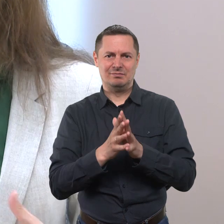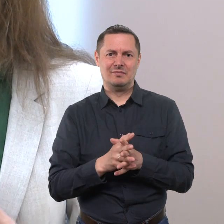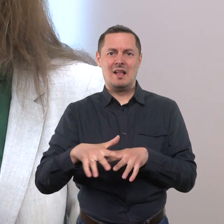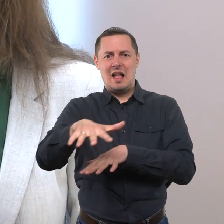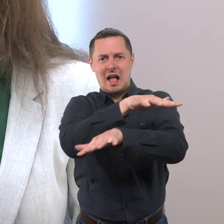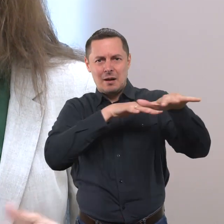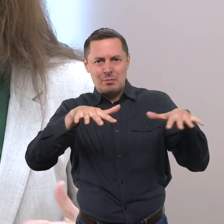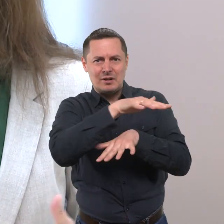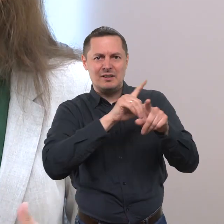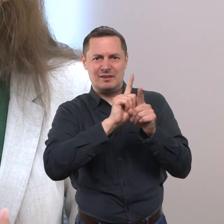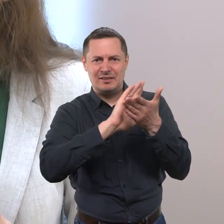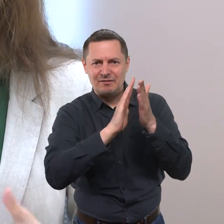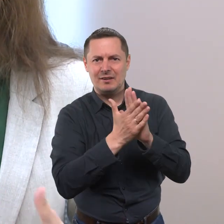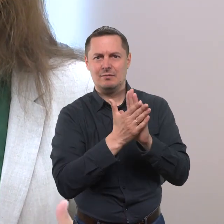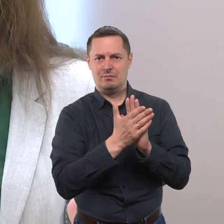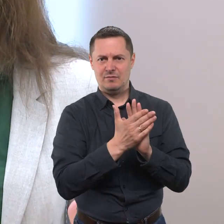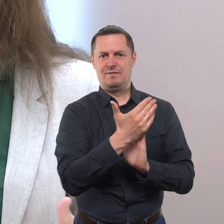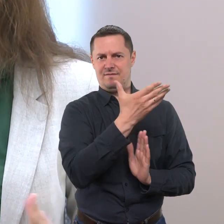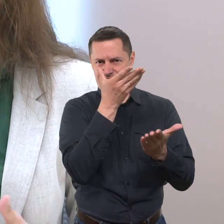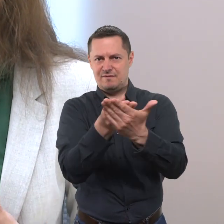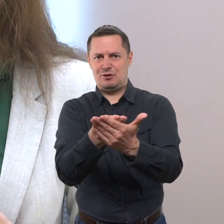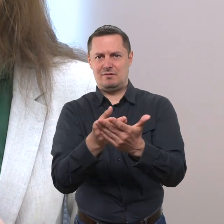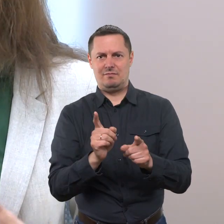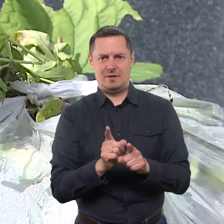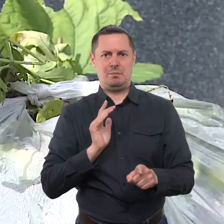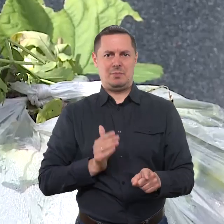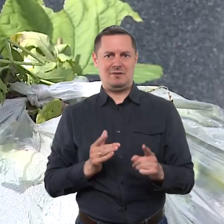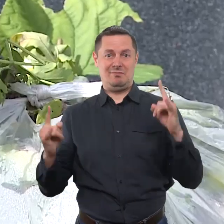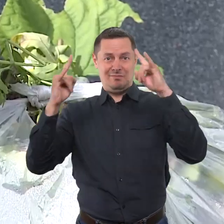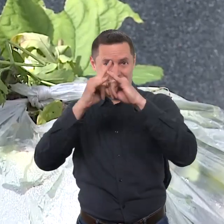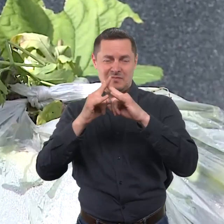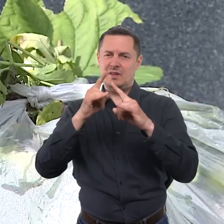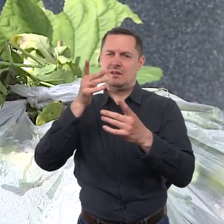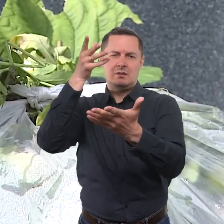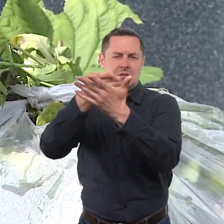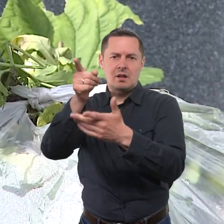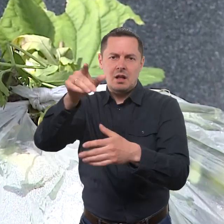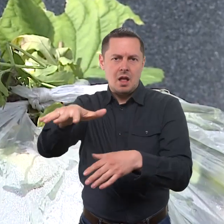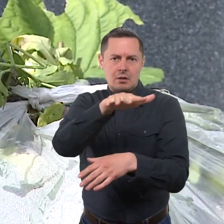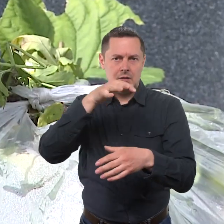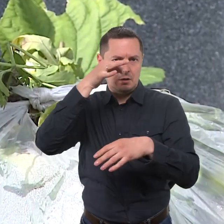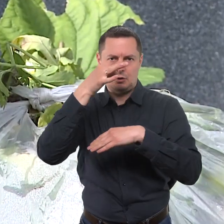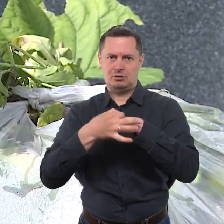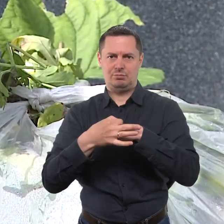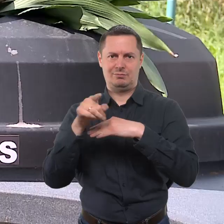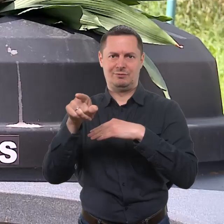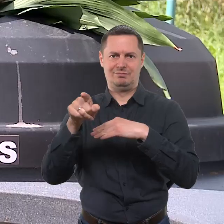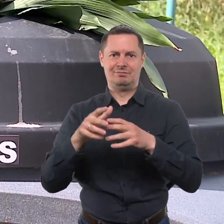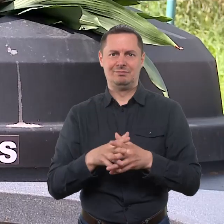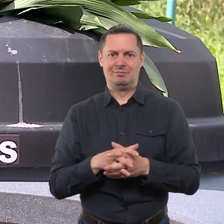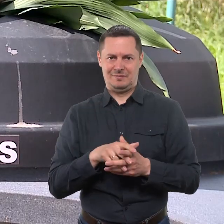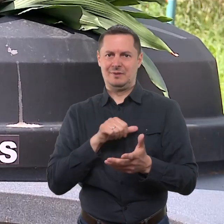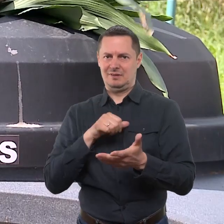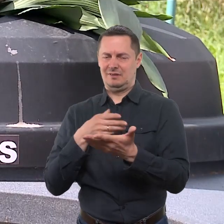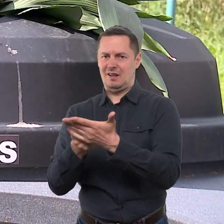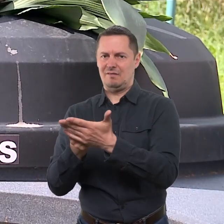didmaišių tūštinimais, ikštelių žalių atlikų aptarnavimo. Ir tikrai rinkliavą nėra įtrauktos individualaus tvarkymo